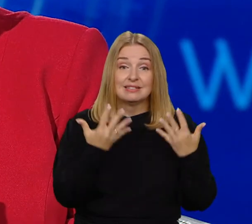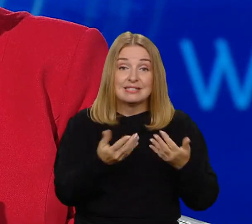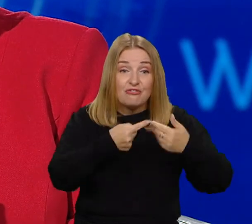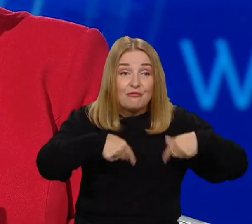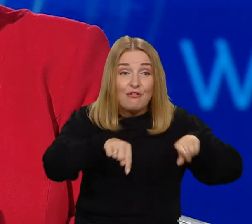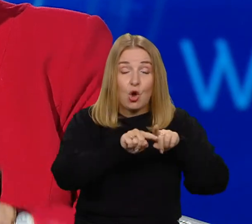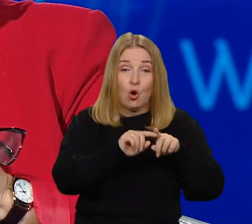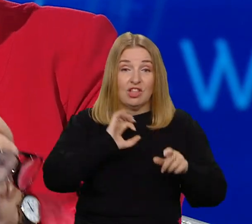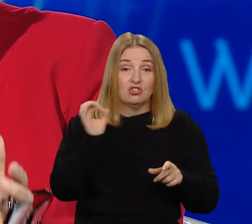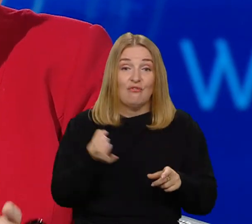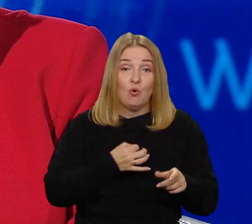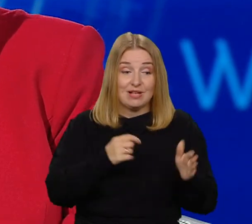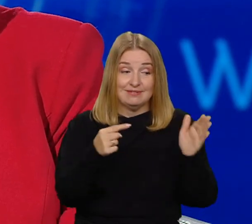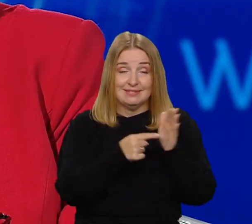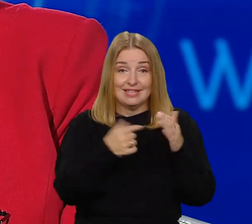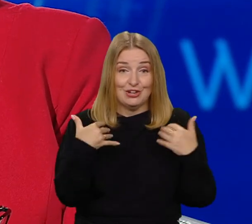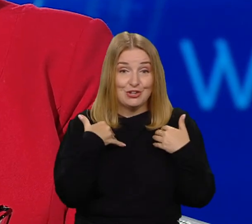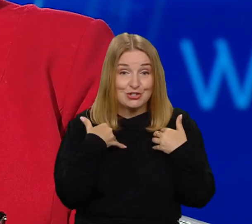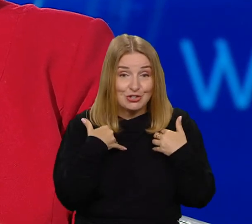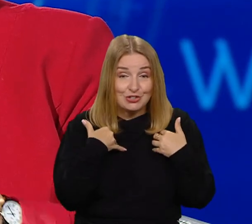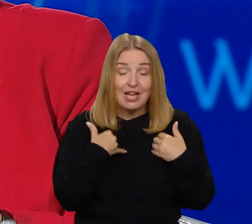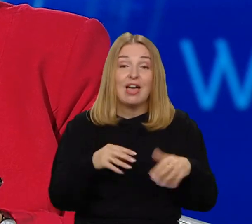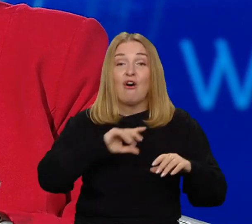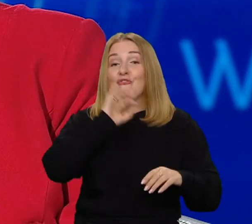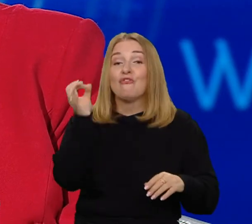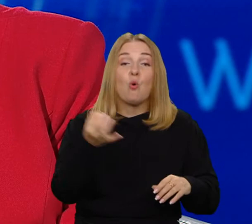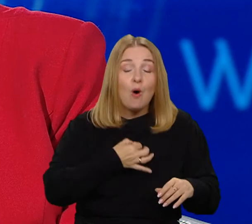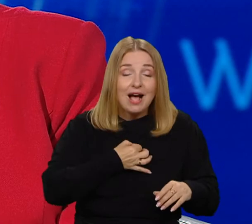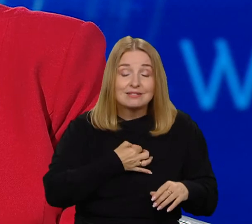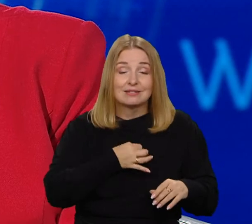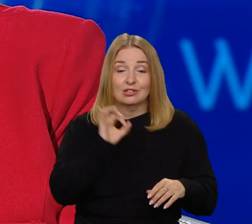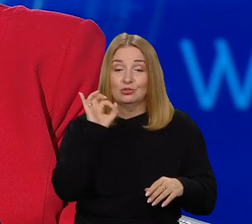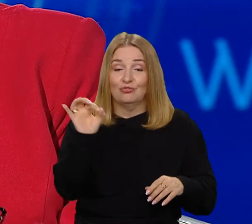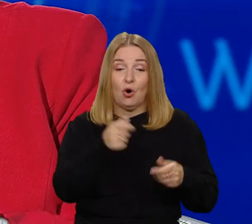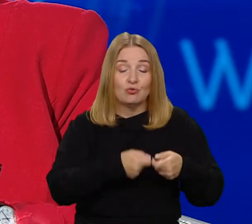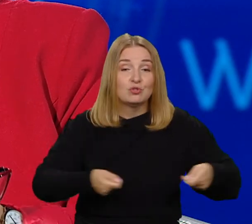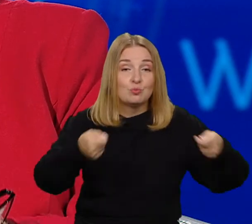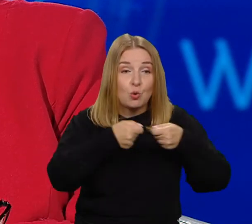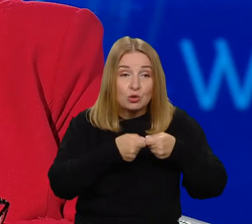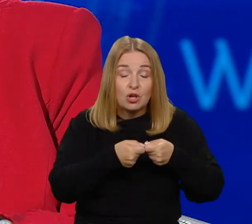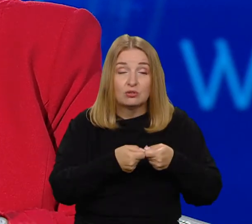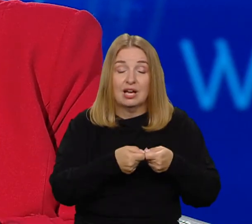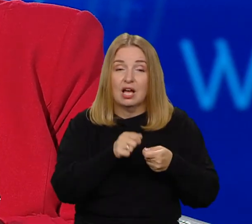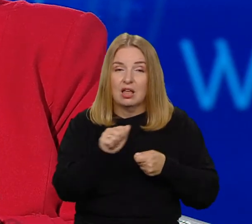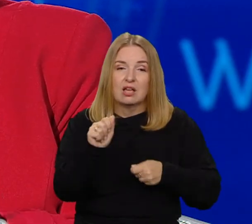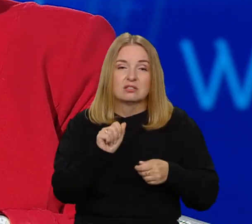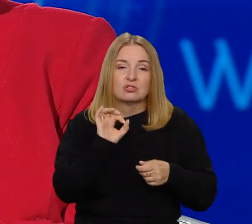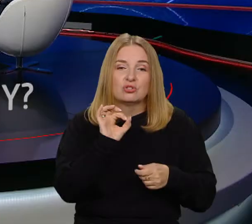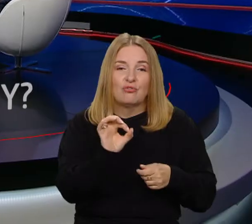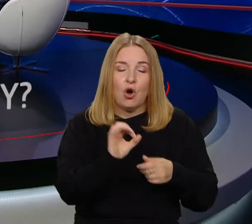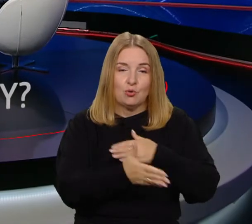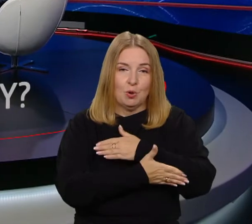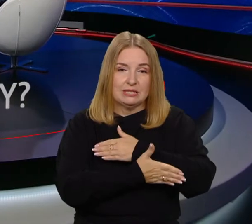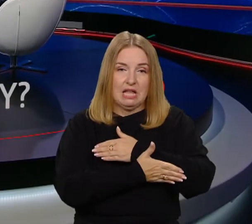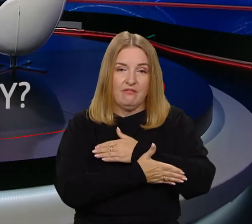własne człowieczeństwo i cele tej wspólnoty przez to, że tym wartościom jest wierna postawy, solidarność i